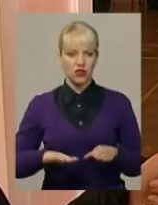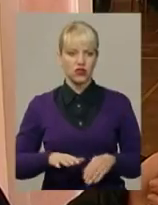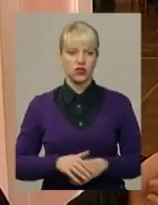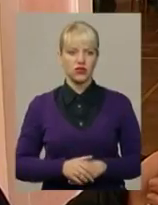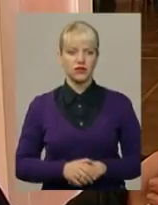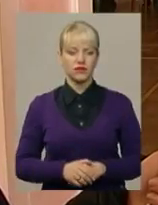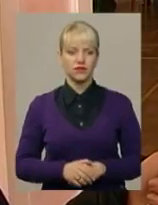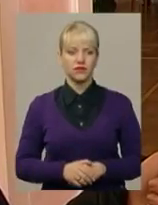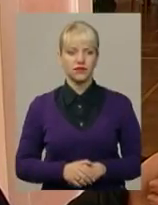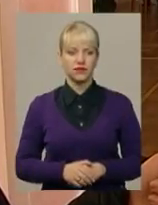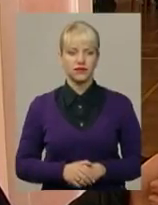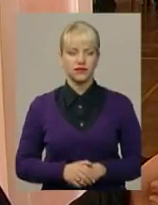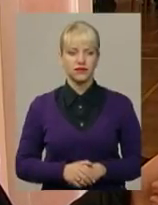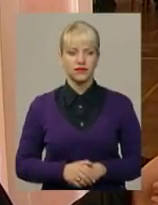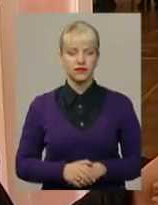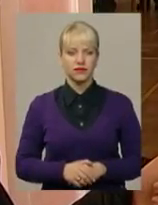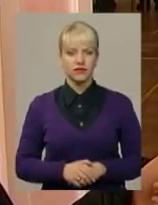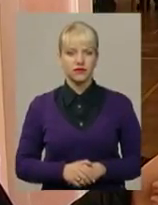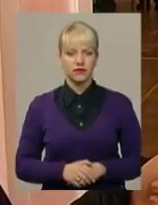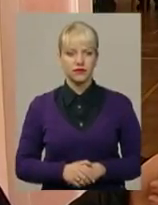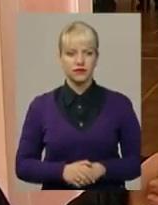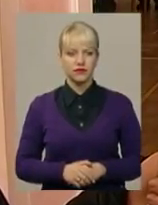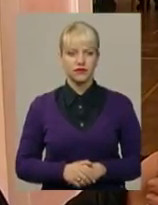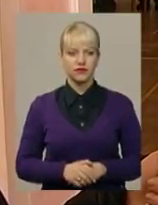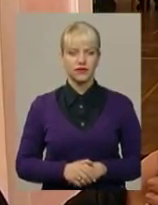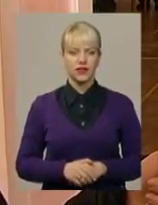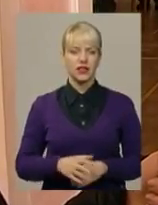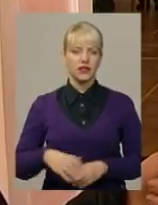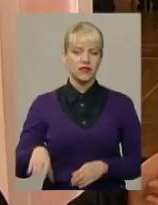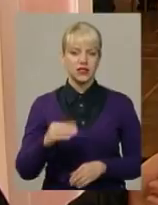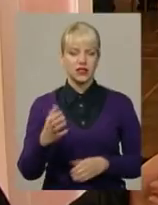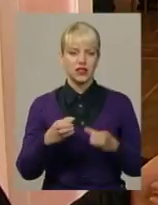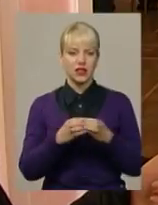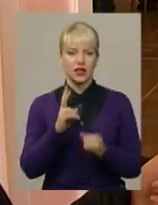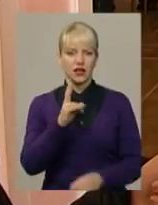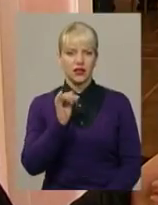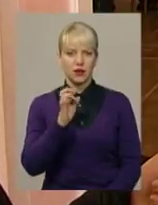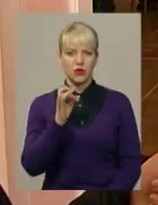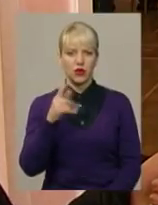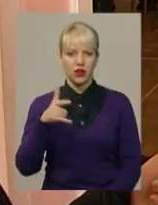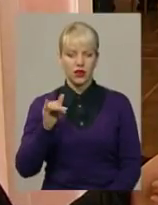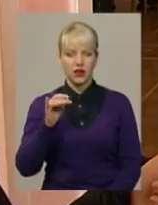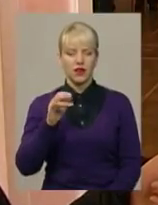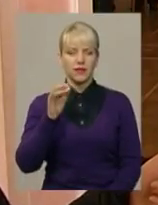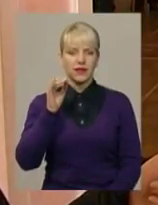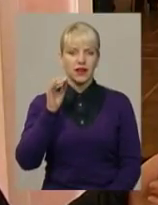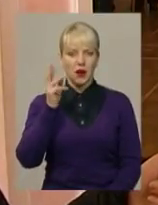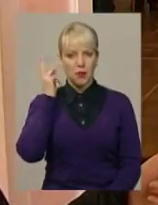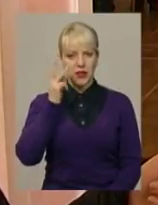були всі кібори Хмельницької області. Це,